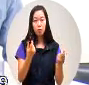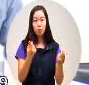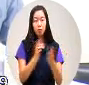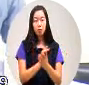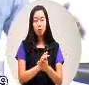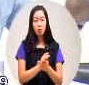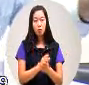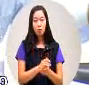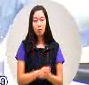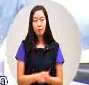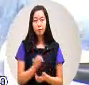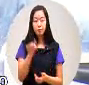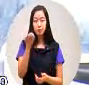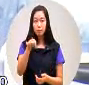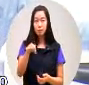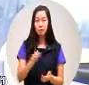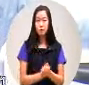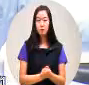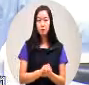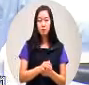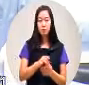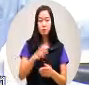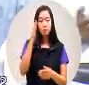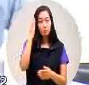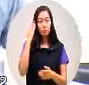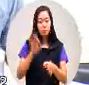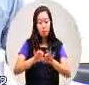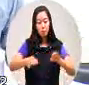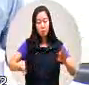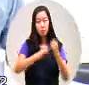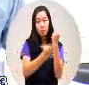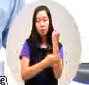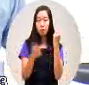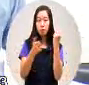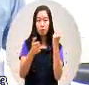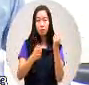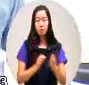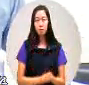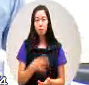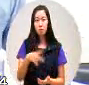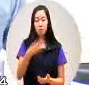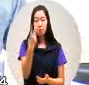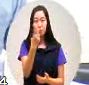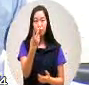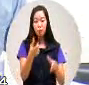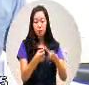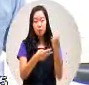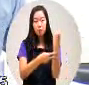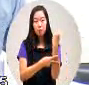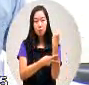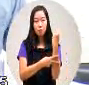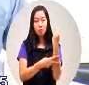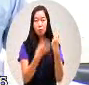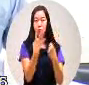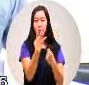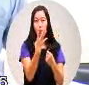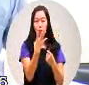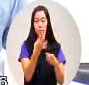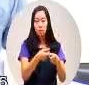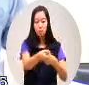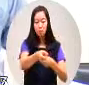聊两公里一个黑管是五十公尺那么两公里是四百根的